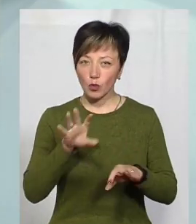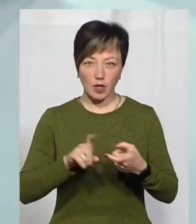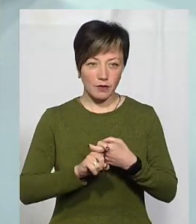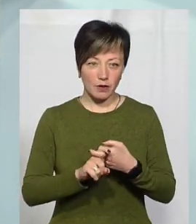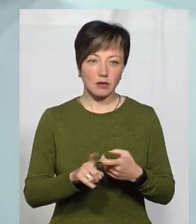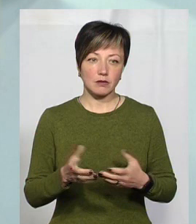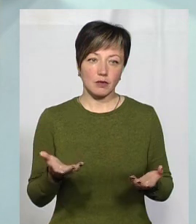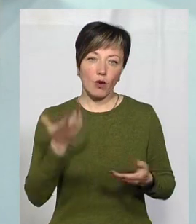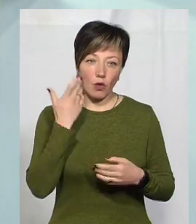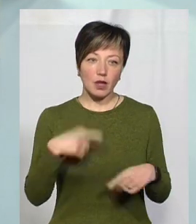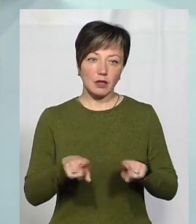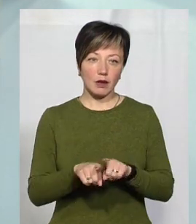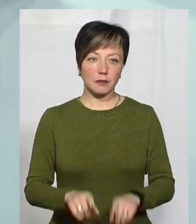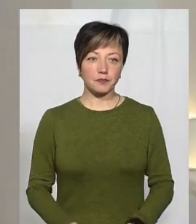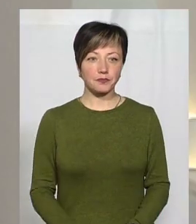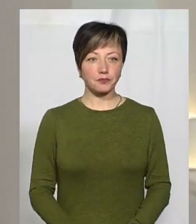коронавірусна інфекція.